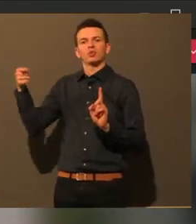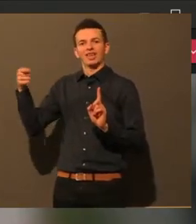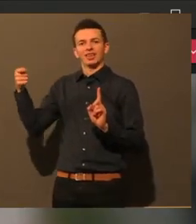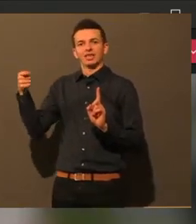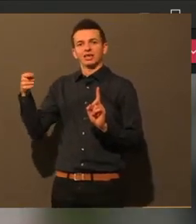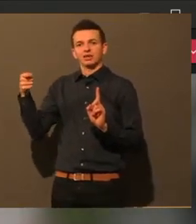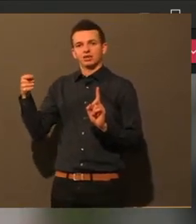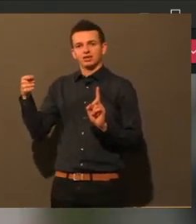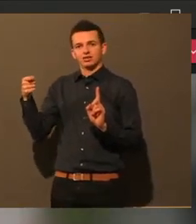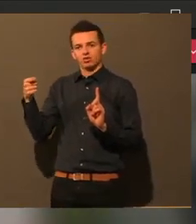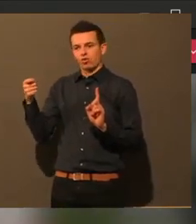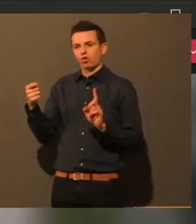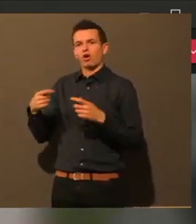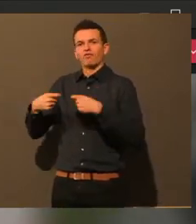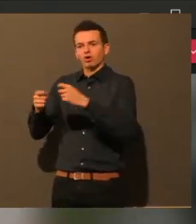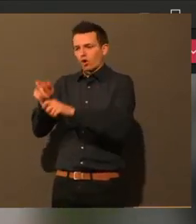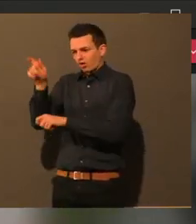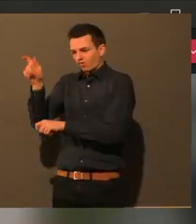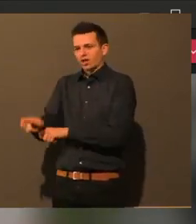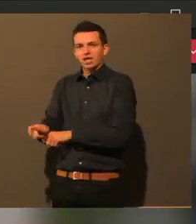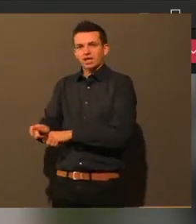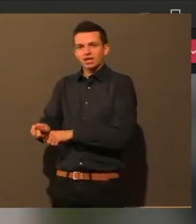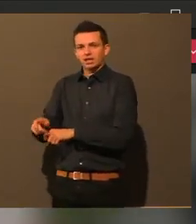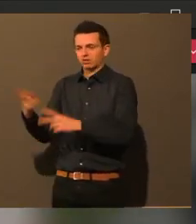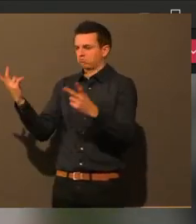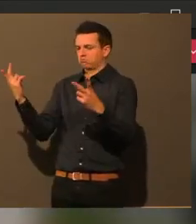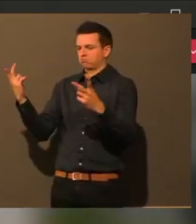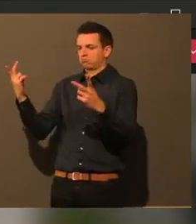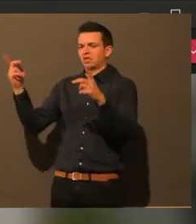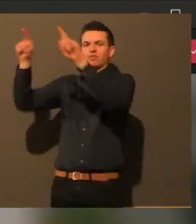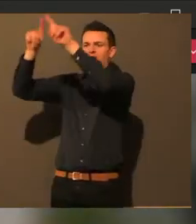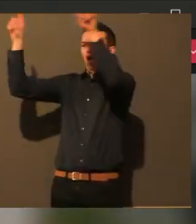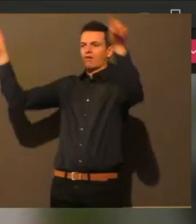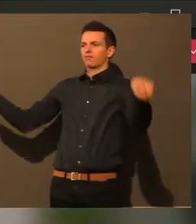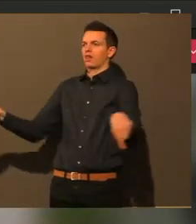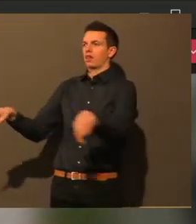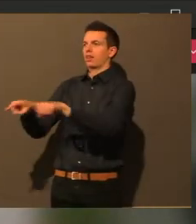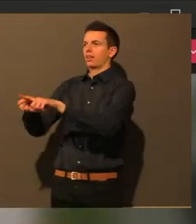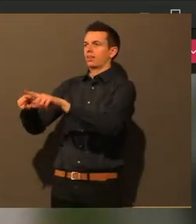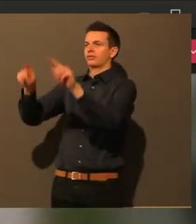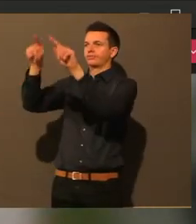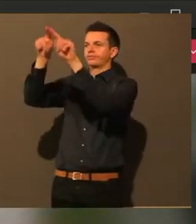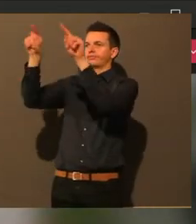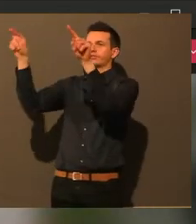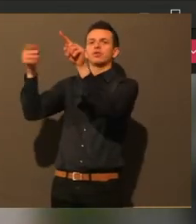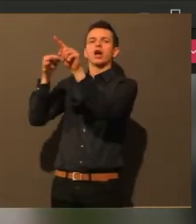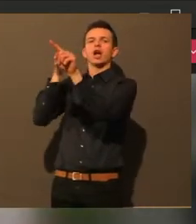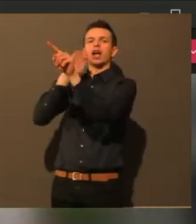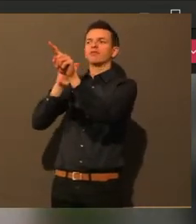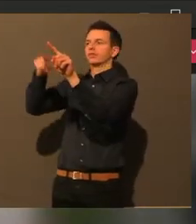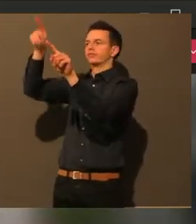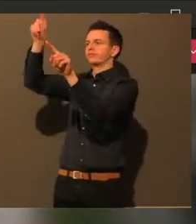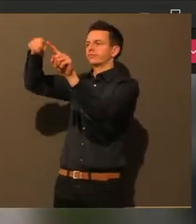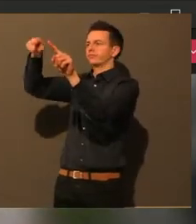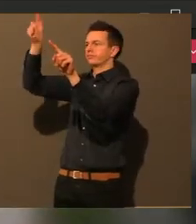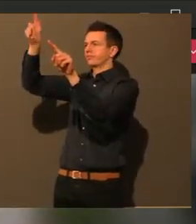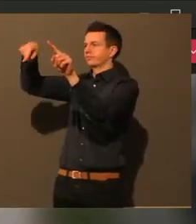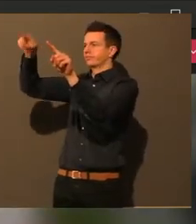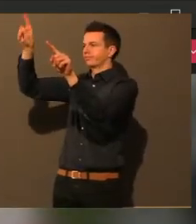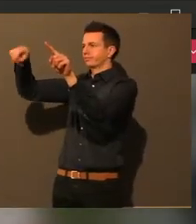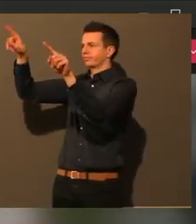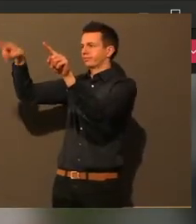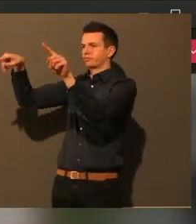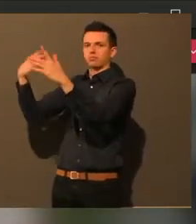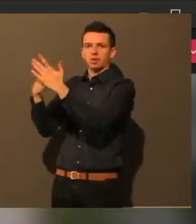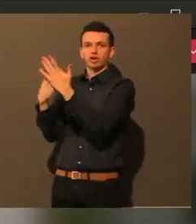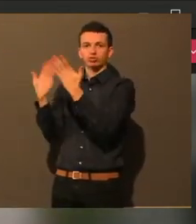Bäckerei Fachverkäuferinnen und sichtbar irgendeine Tafel geschrieben zum Beispiel. Und bedürftige Menschen können da dann in diese